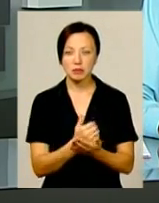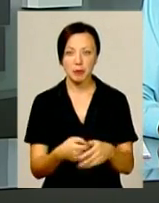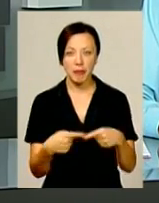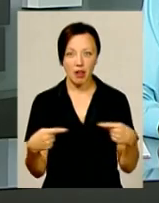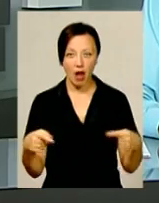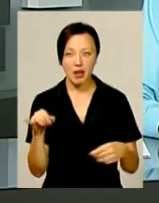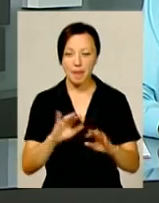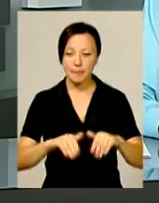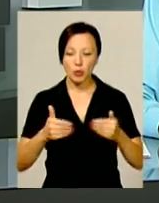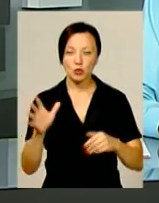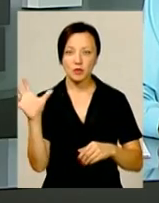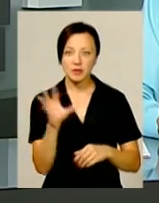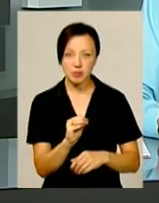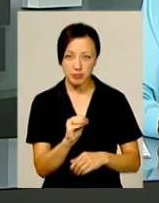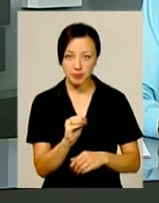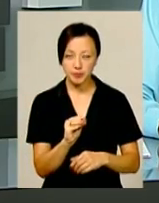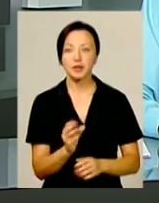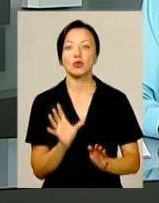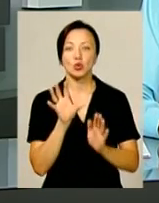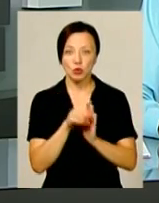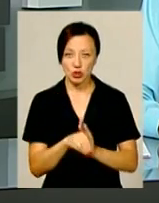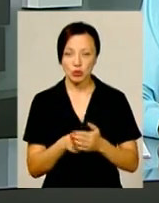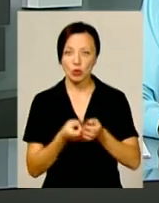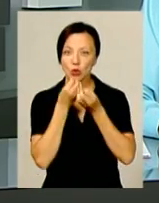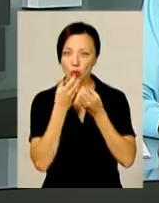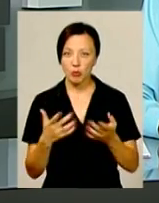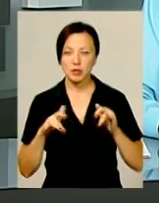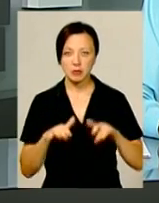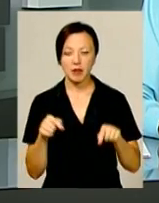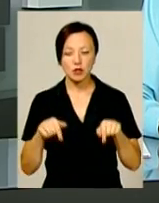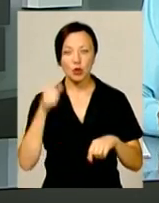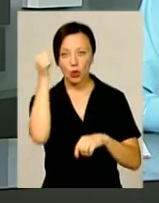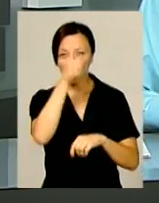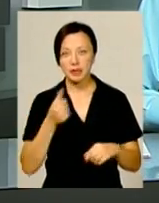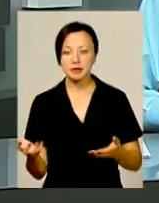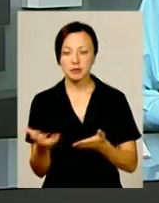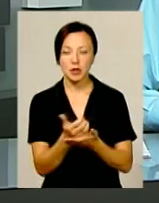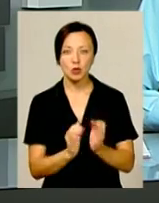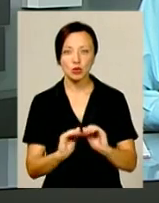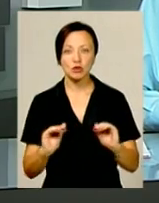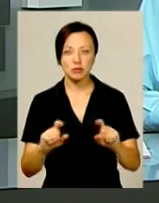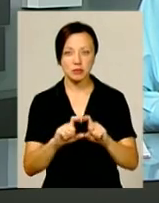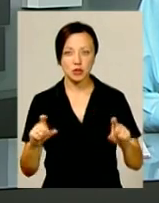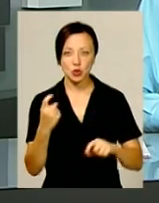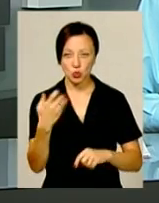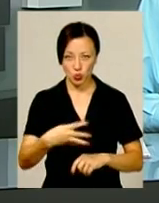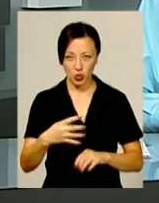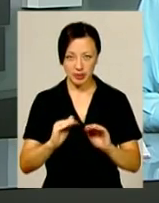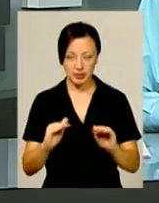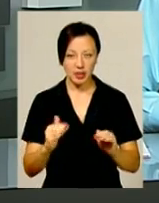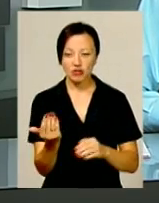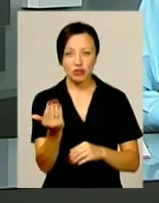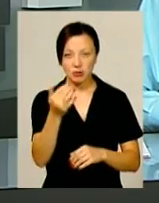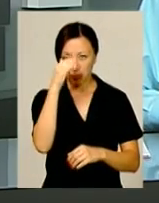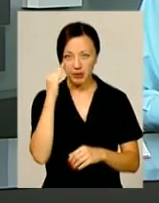приладдя і пропонують усім небайдужим долучитися до доброї справи. Цьогоріч волонтери зберуть до школи близько 140 учнів, чиї батьки